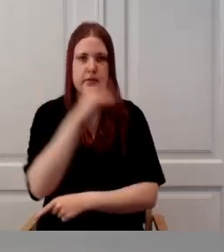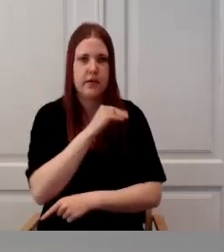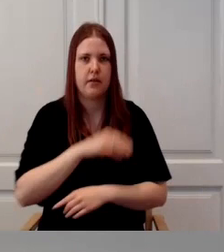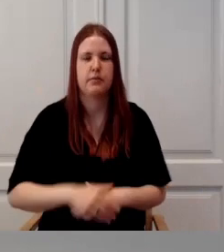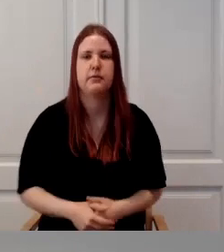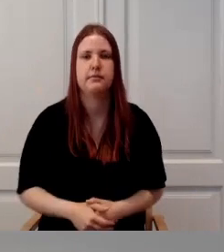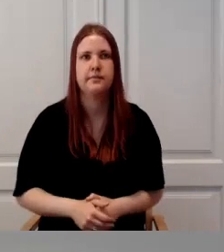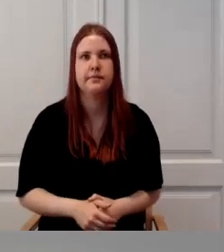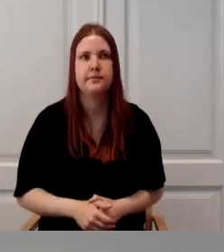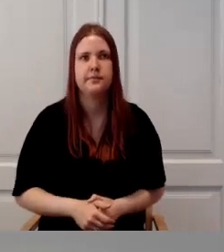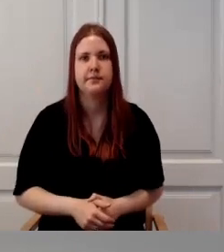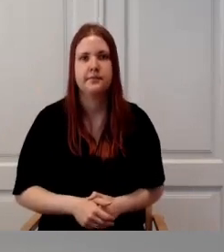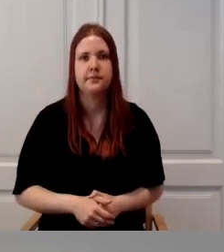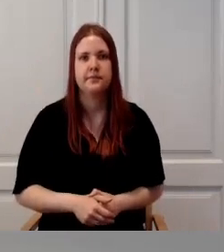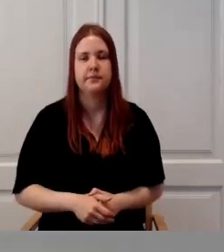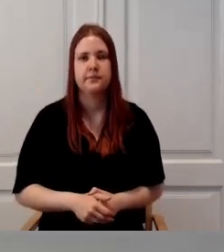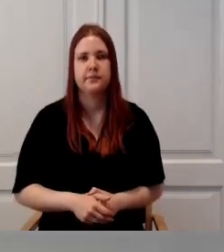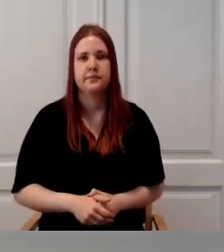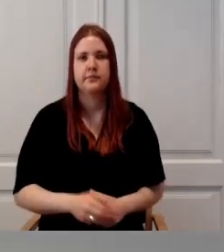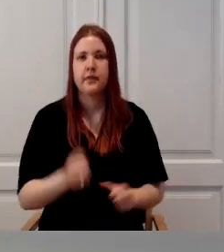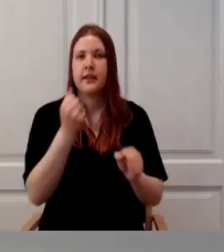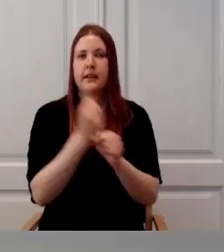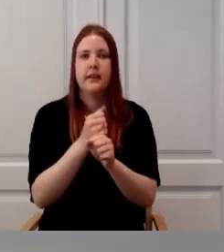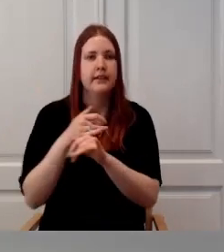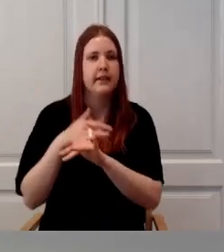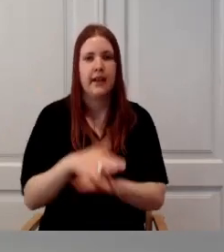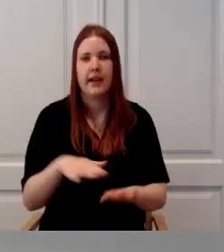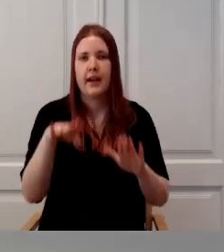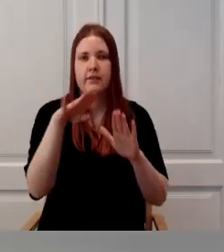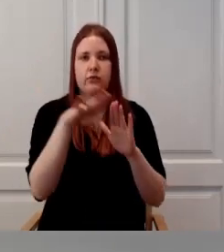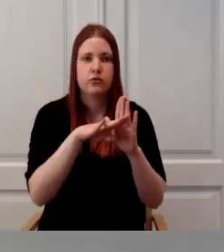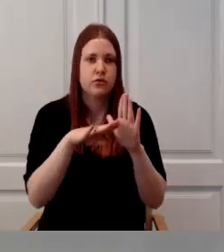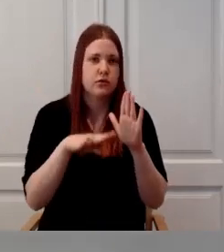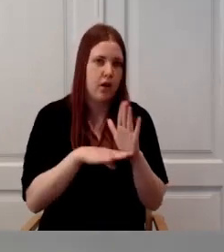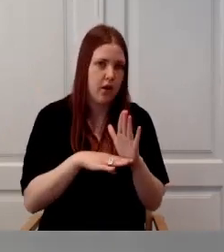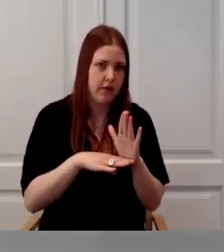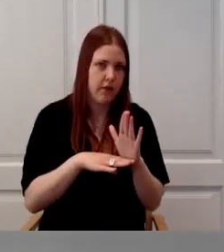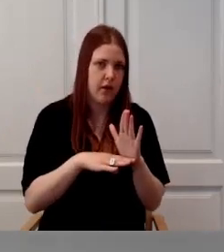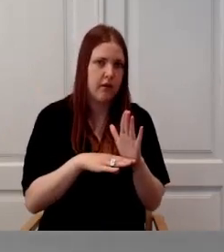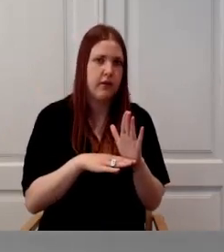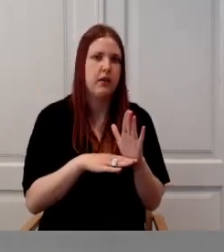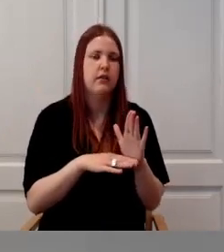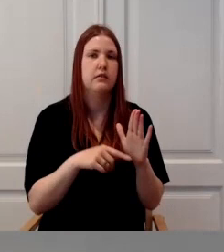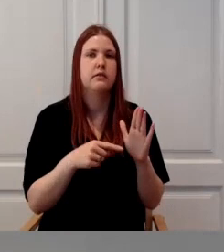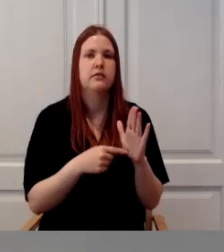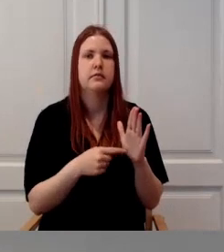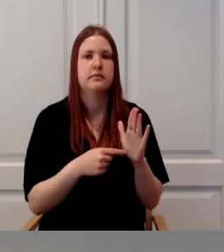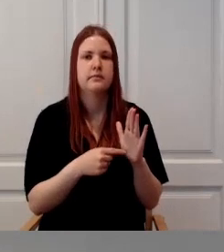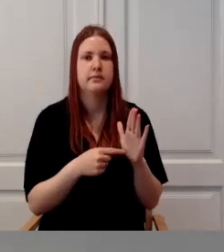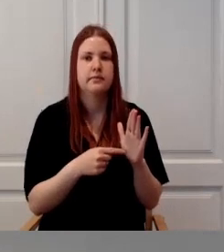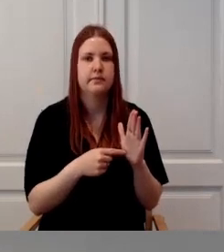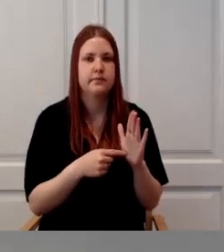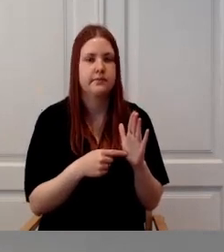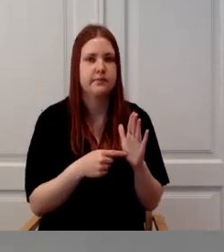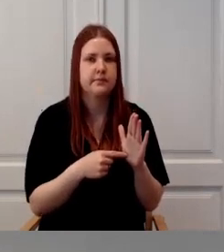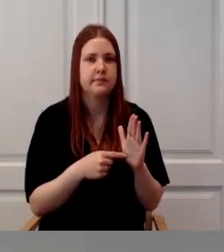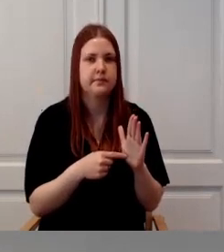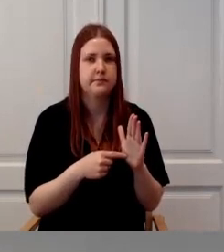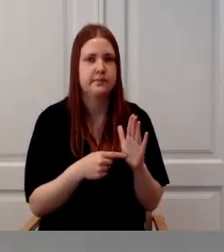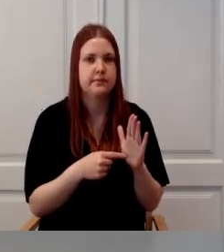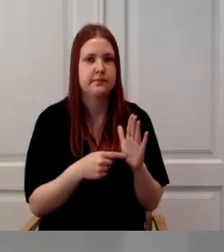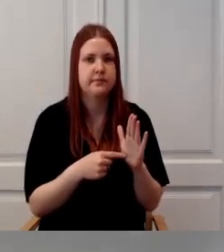Tegevuskaua oli siis selle dokumenti analüüse vabandus selle RFK põhise teadusarendustöö puhul oli siis